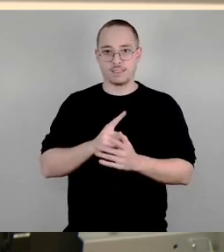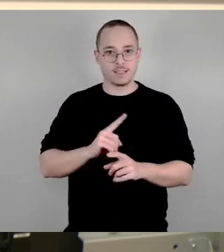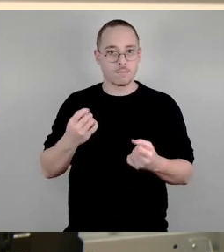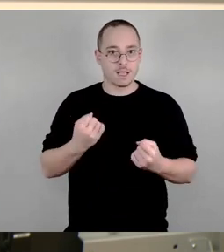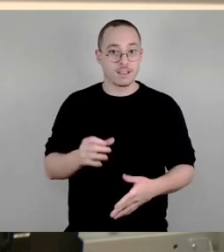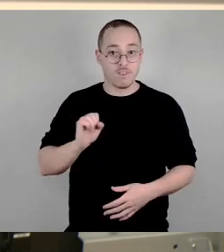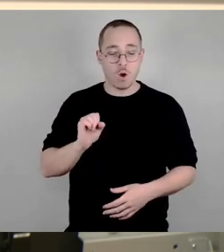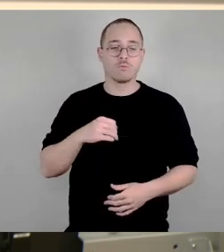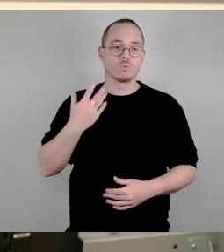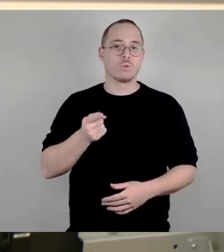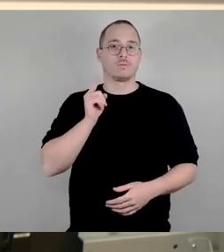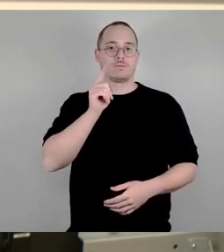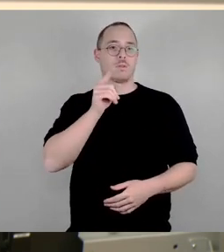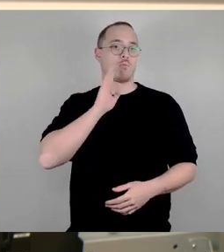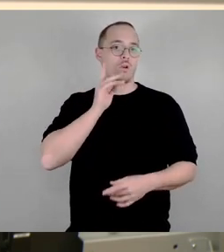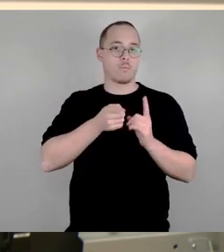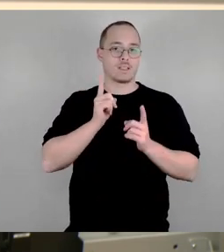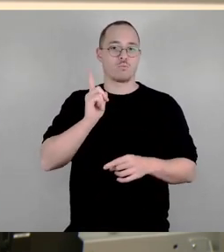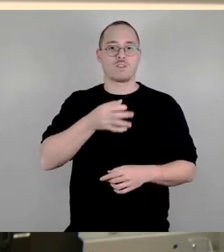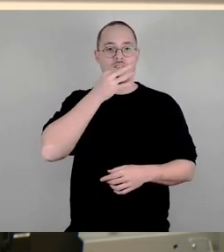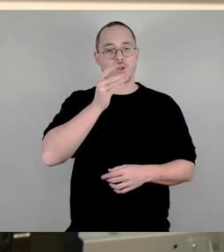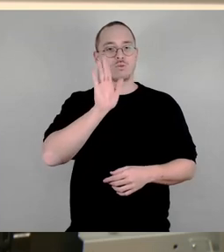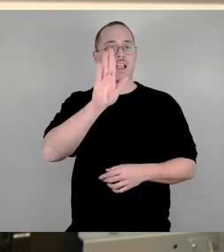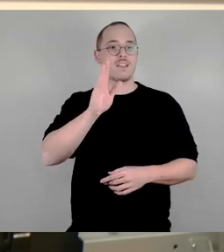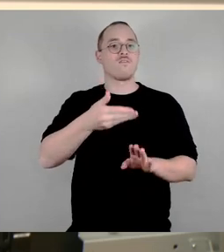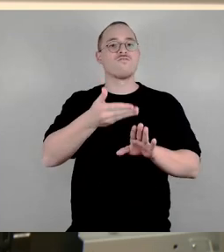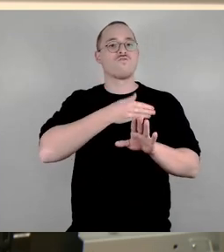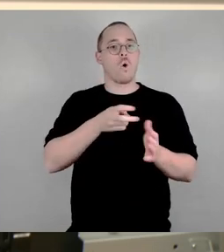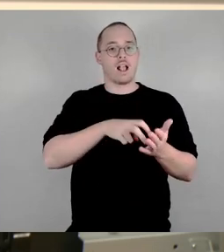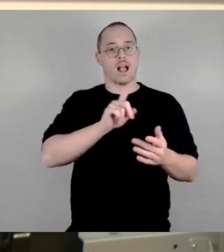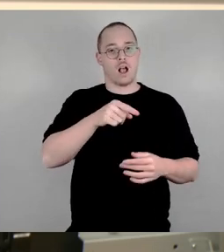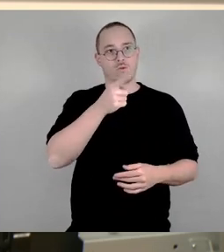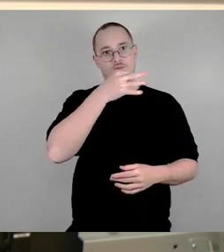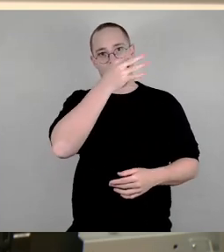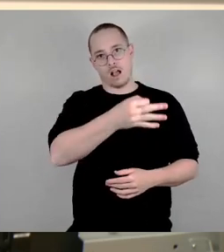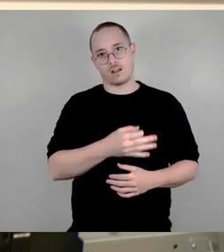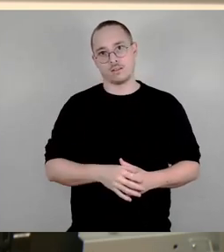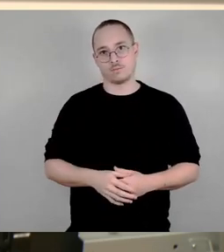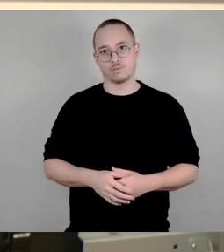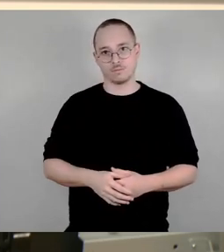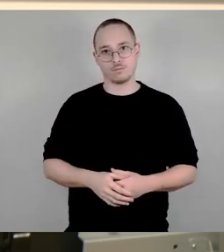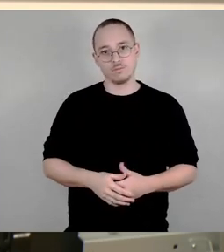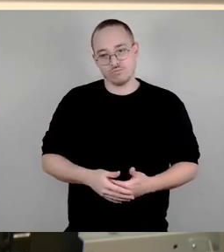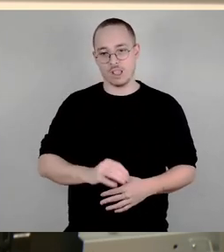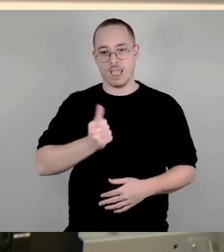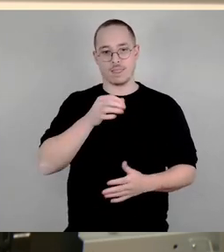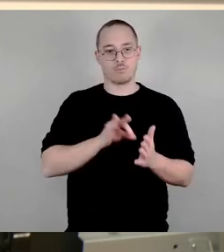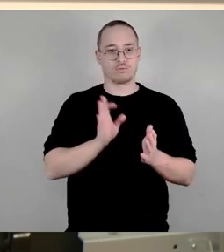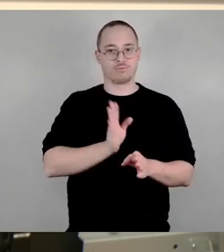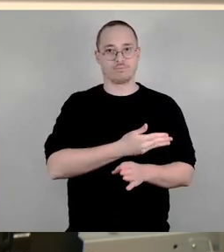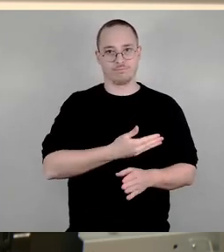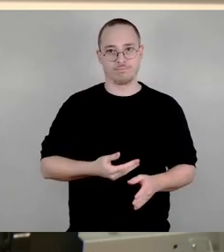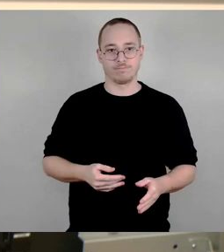der ebenfalls von Ihrer Partei stammte, fragen. So weit ist es. Da haben wir mal den ersten Punkt abgearbeitet. Jetzt kommen wir noch mal kurz zum